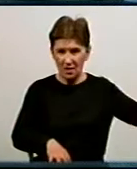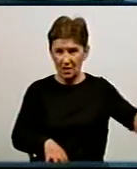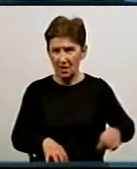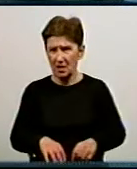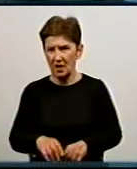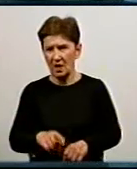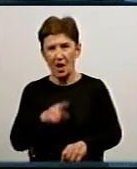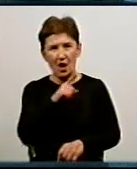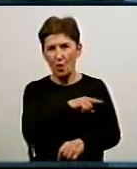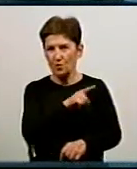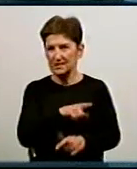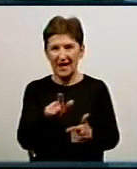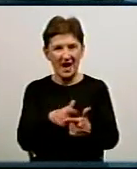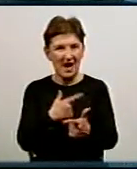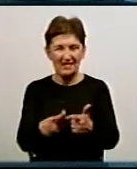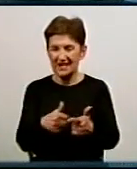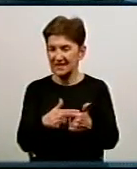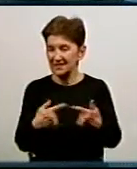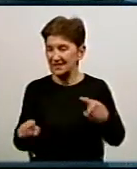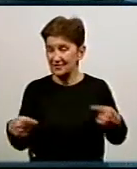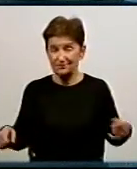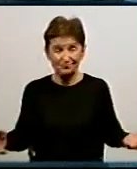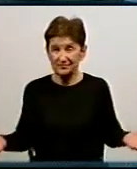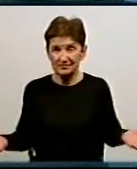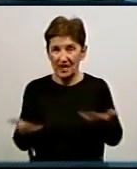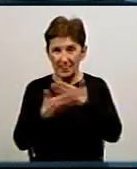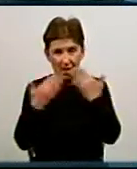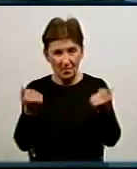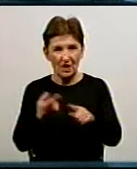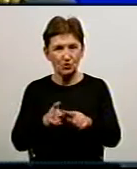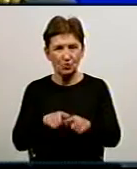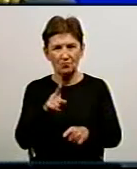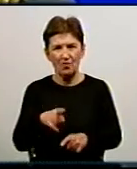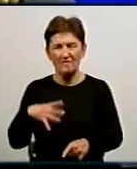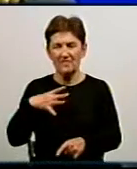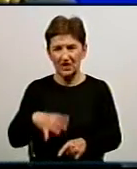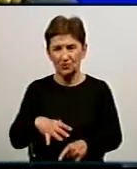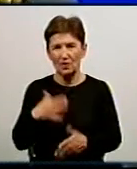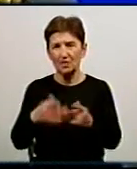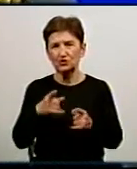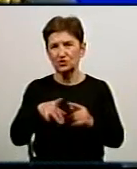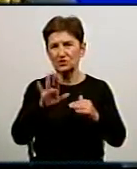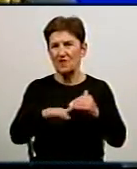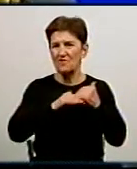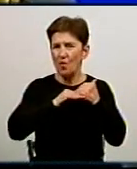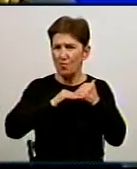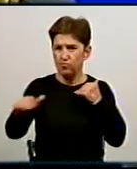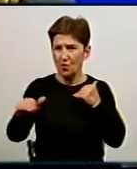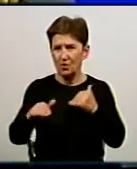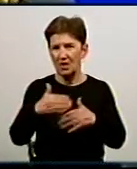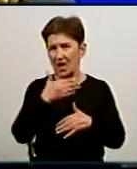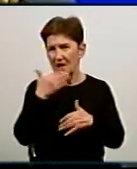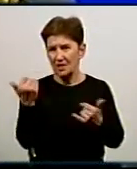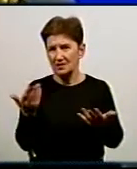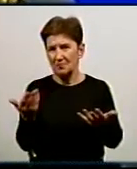альтернативи немає у них, крім холодних альтернативи немає, так. Тому ми вимушені виконувати були роботи, якщо це ще в полі, і немає підзвізних